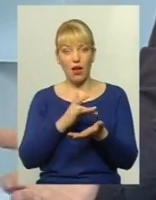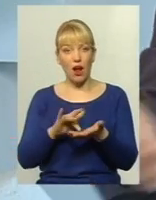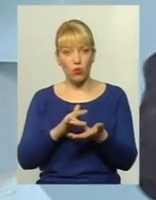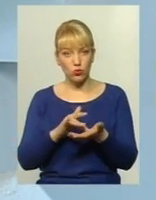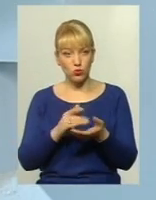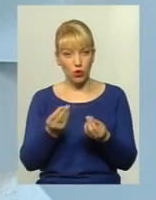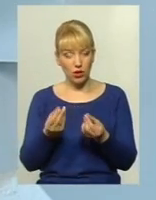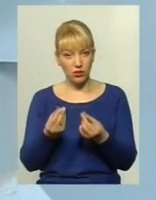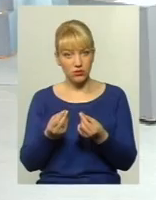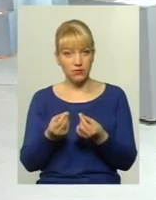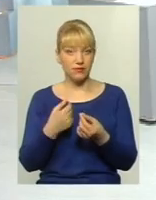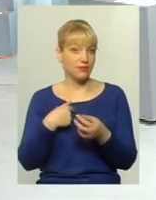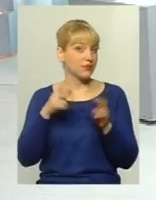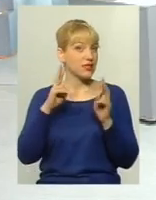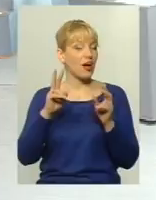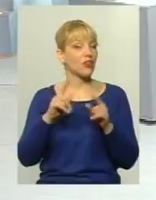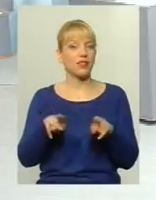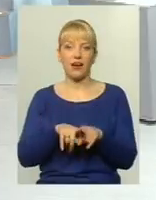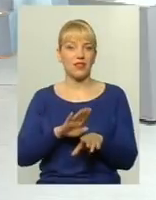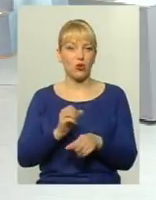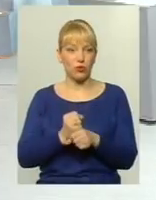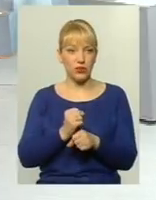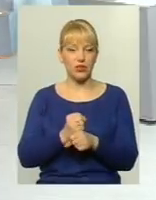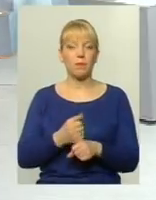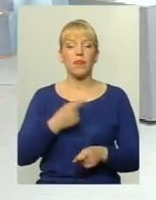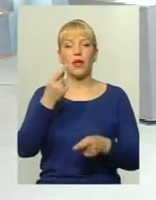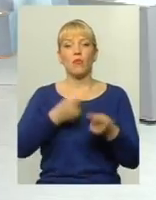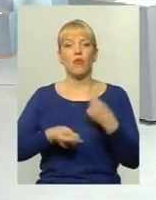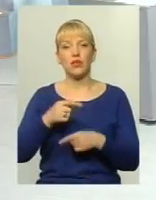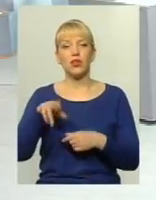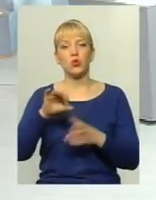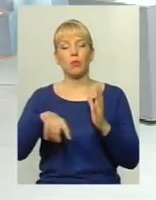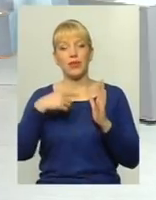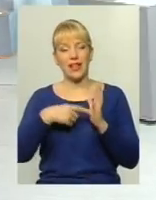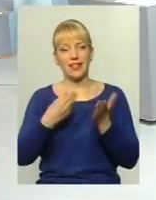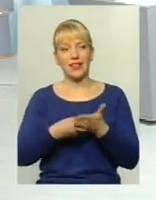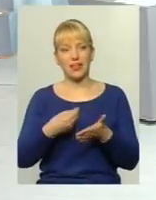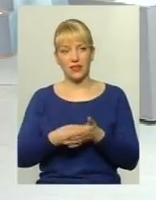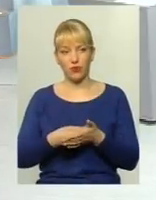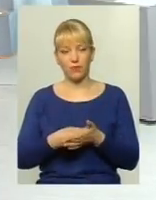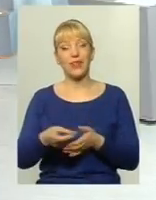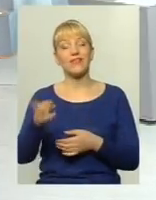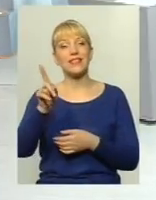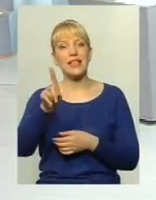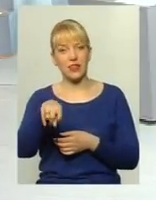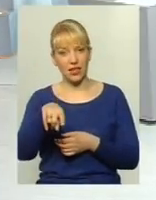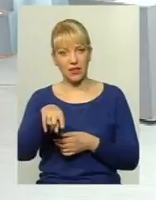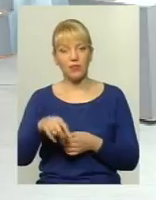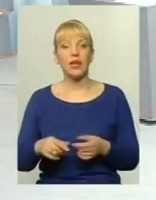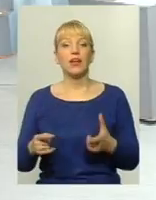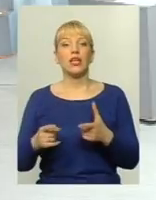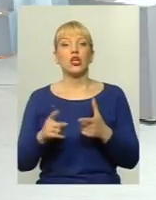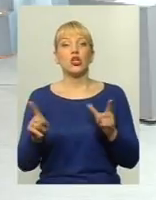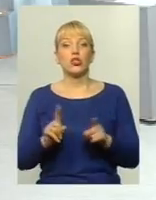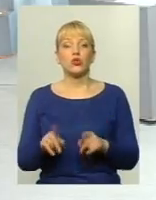не знаю, що це потрібно робити. Скажіть, будь ласка, повертаючись до питань тарифу, все-таки, що